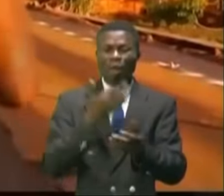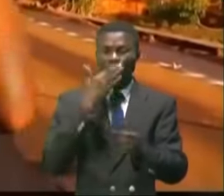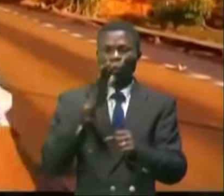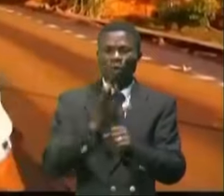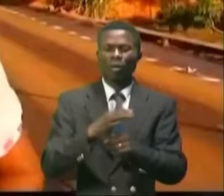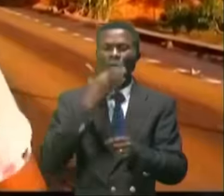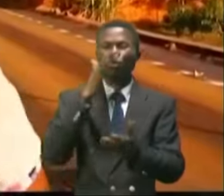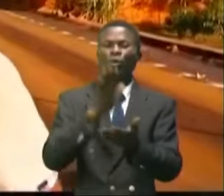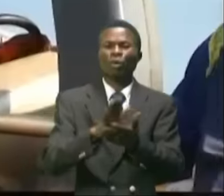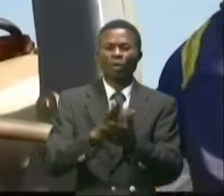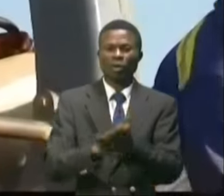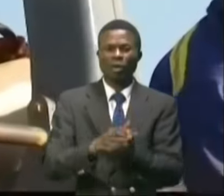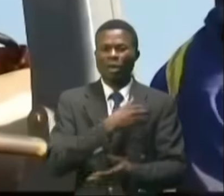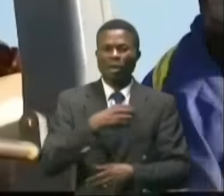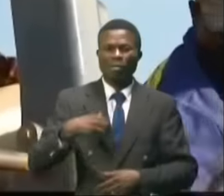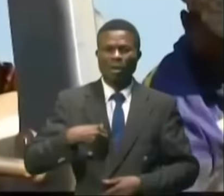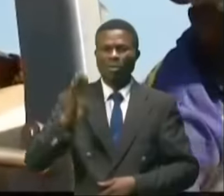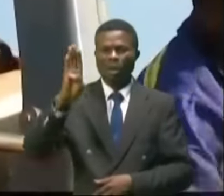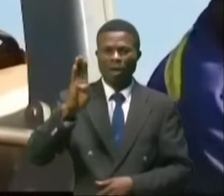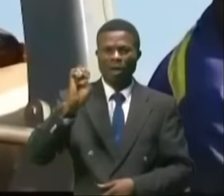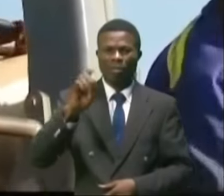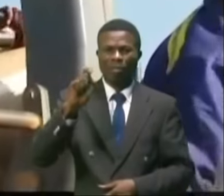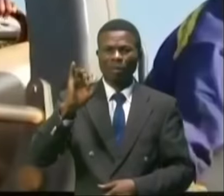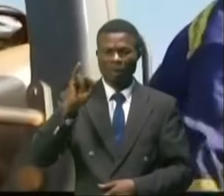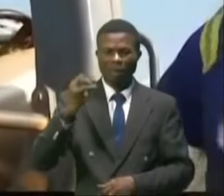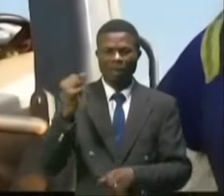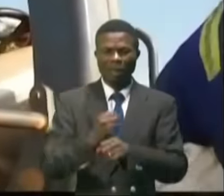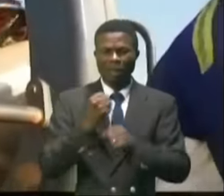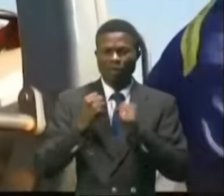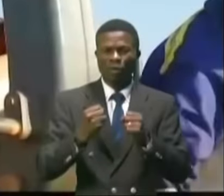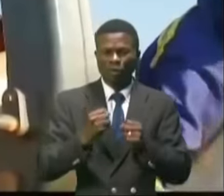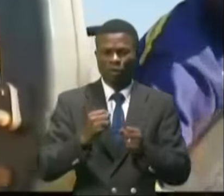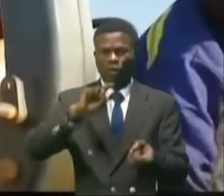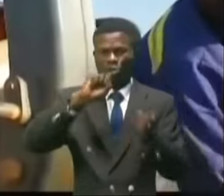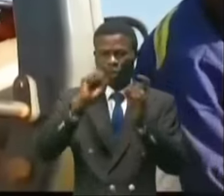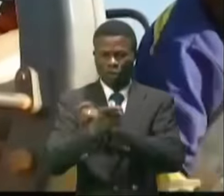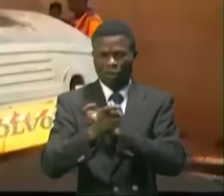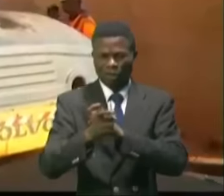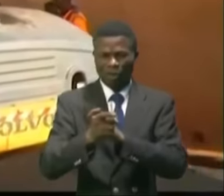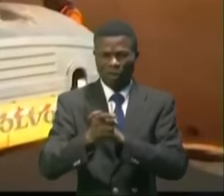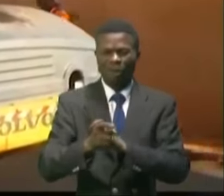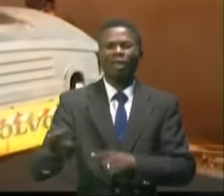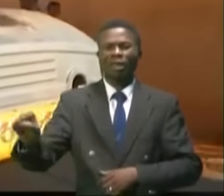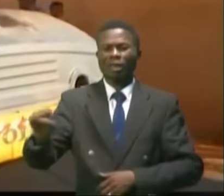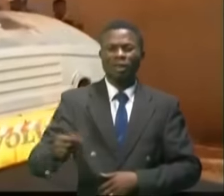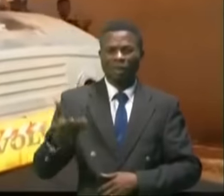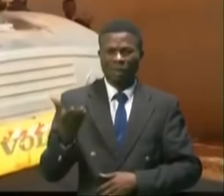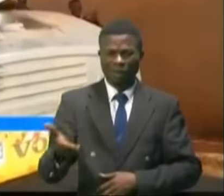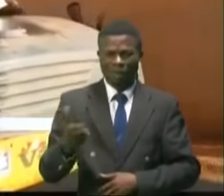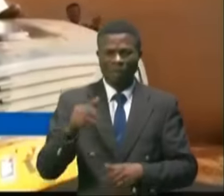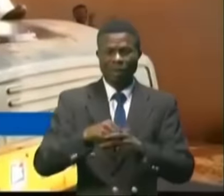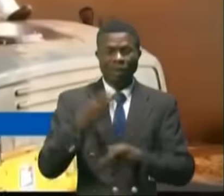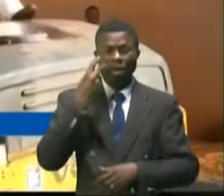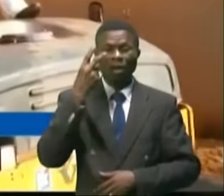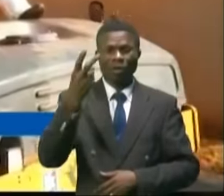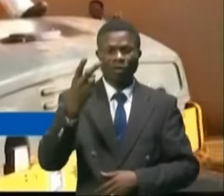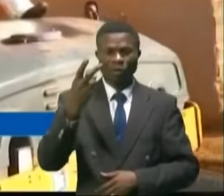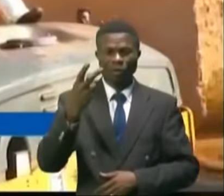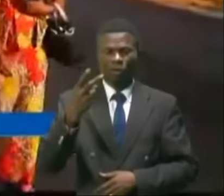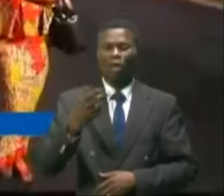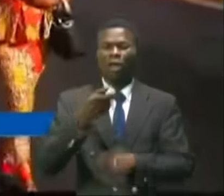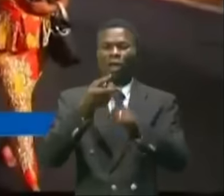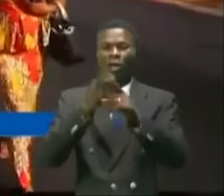et félicité Bétikin de Katoke pour ses efforts dans la modernisation de son entité et dans la vision. Lui